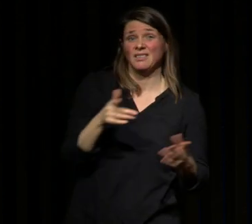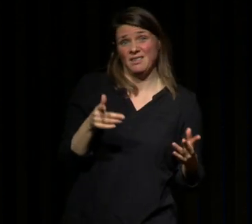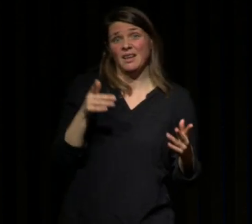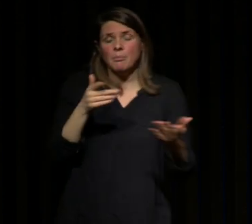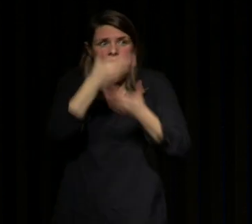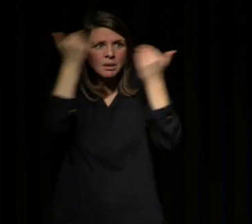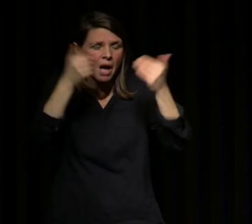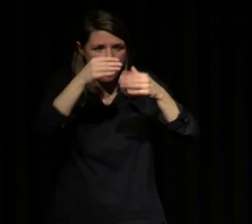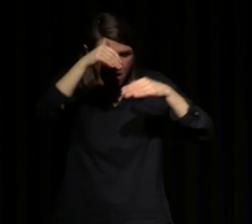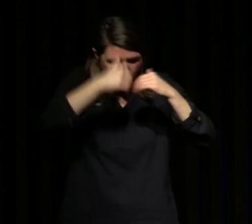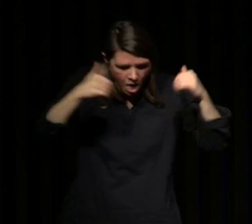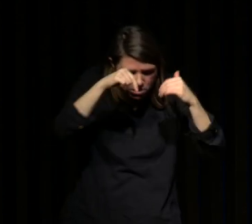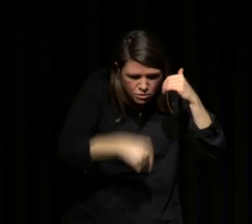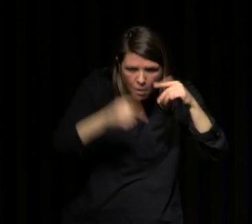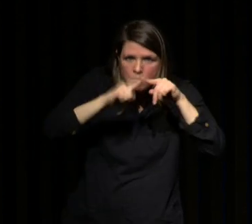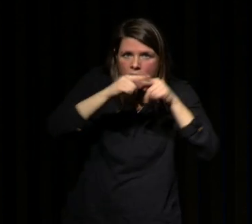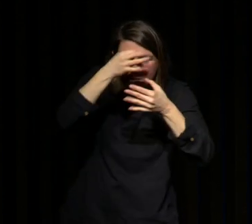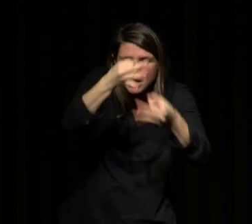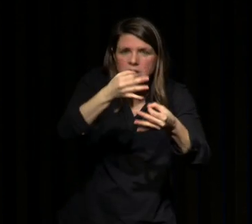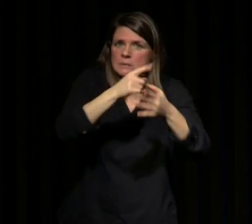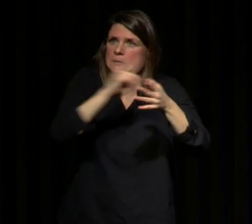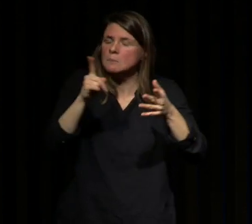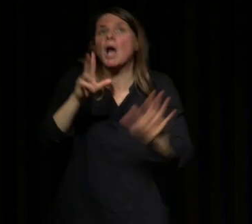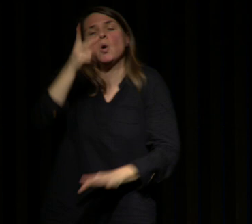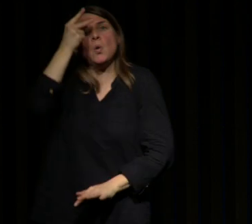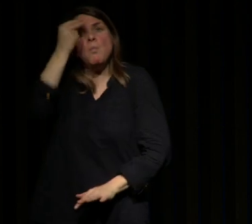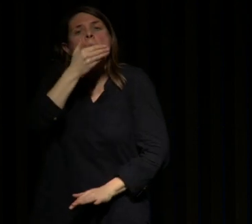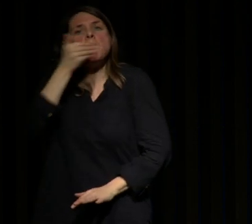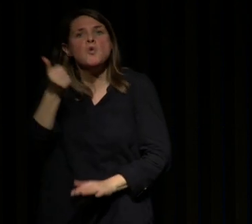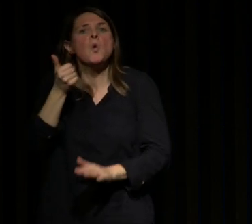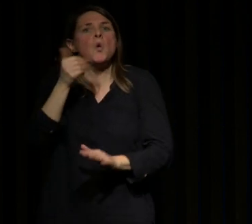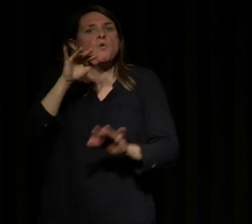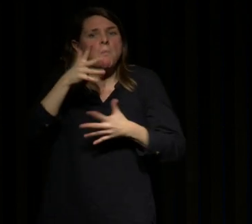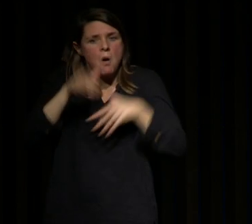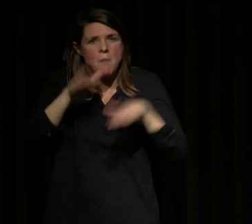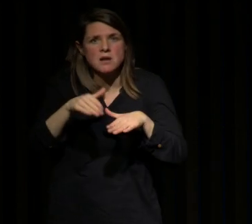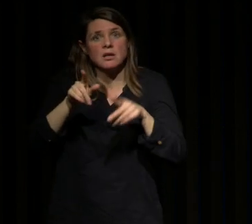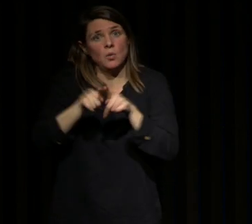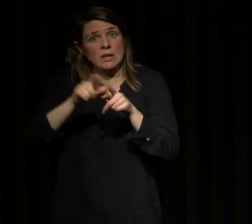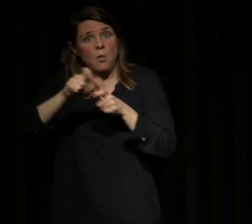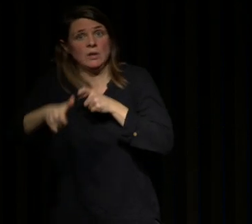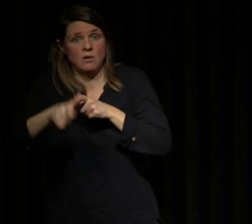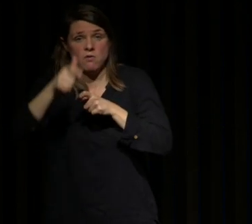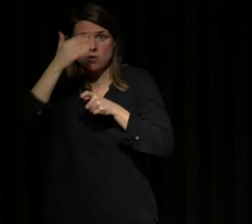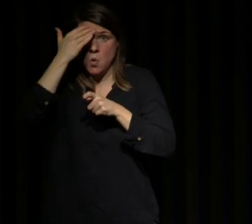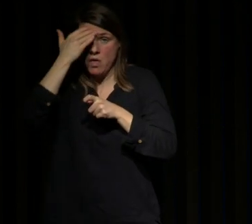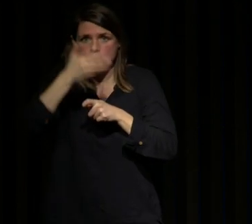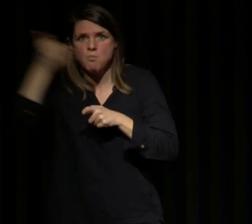tenants et aboutissants de cette maladie on en comprend un petit peu mieux les mécanismes et aussi les conséquences et donc